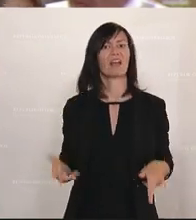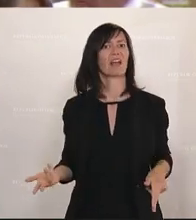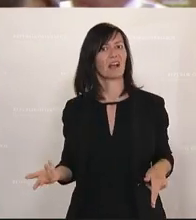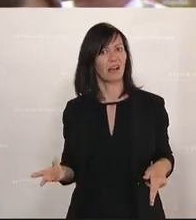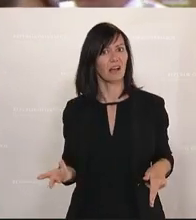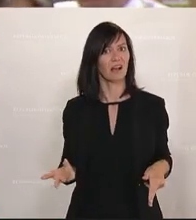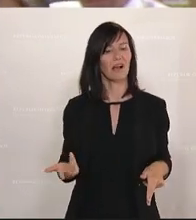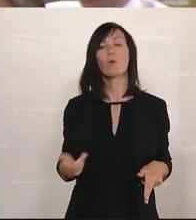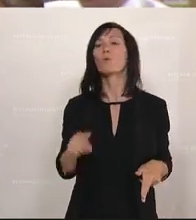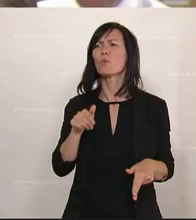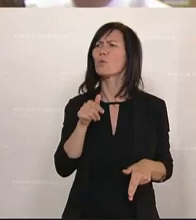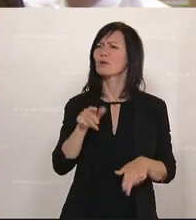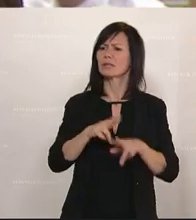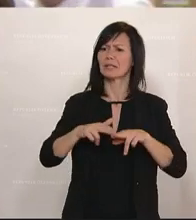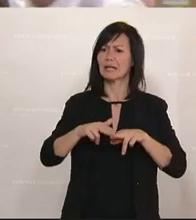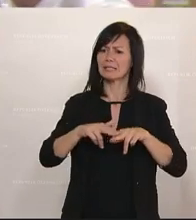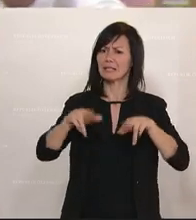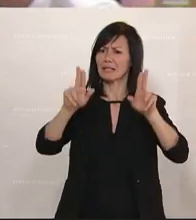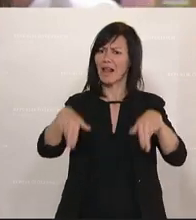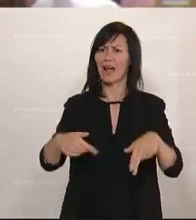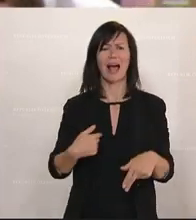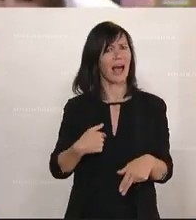Nationalrat. Das geht so nicht, Herr Präsident.